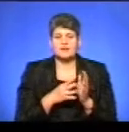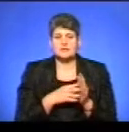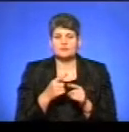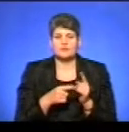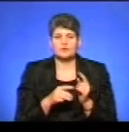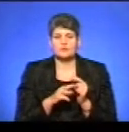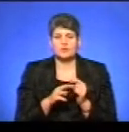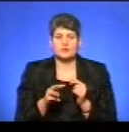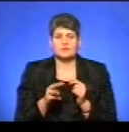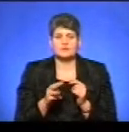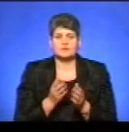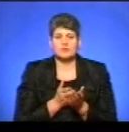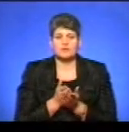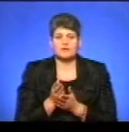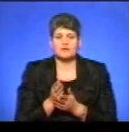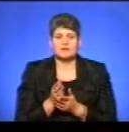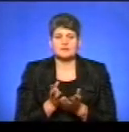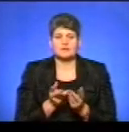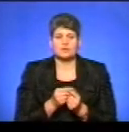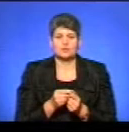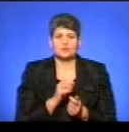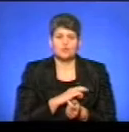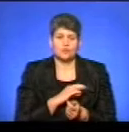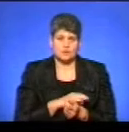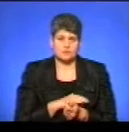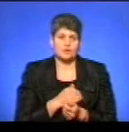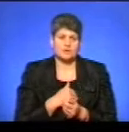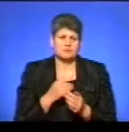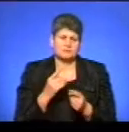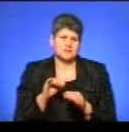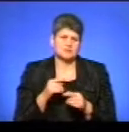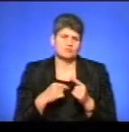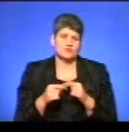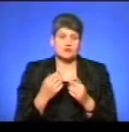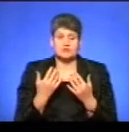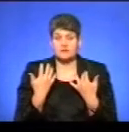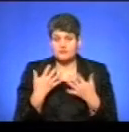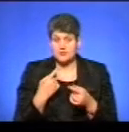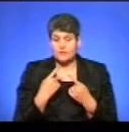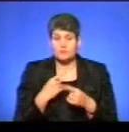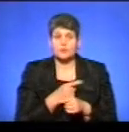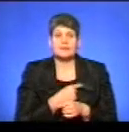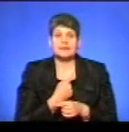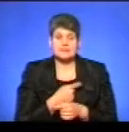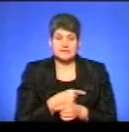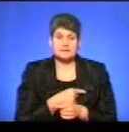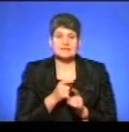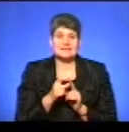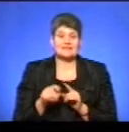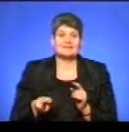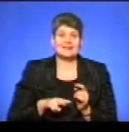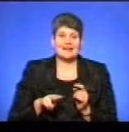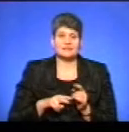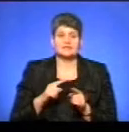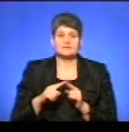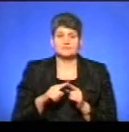мільйонів коштів спрямували за рахунок доходів обласного бюджету. Ми до цього питання хотіли пізніше повернутися, але вже, оскільки говоримо про медицину, зі слів директора